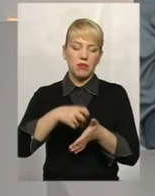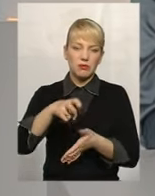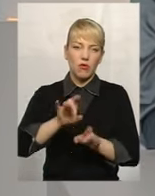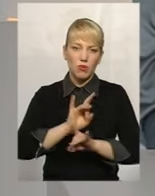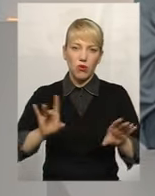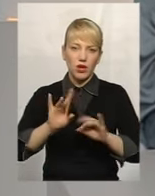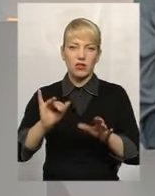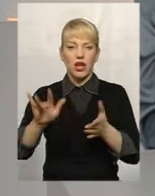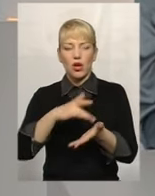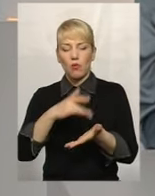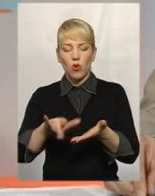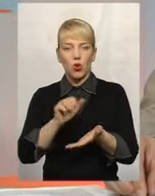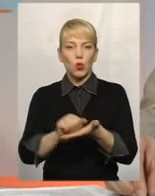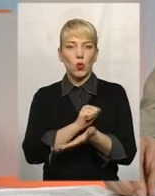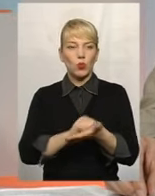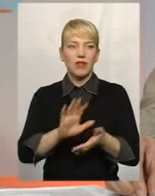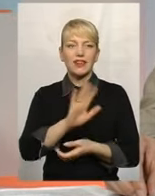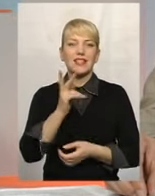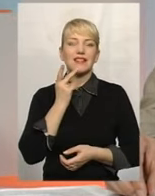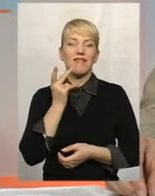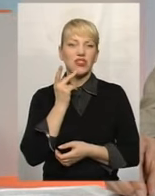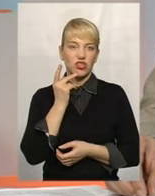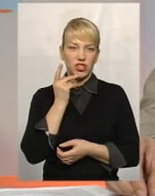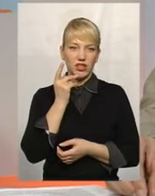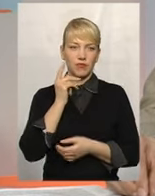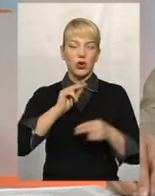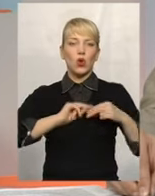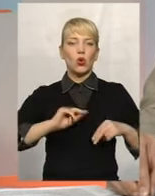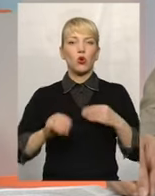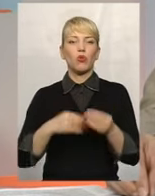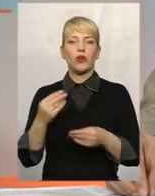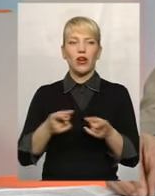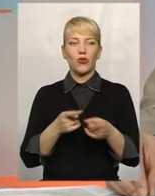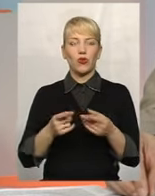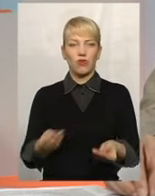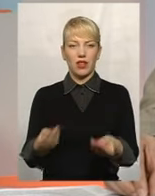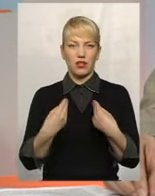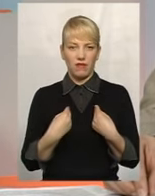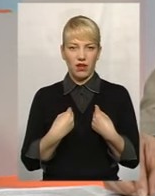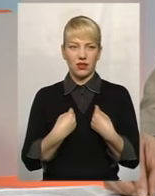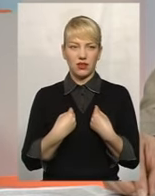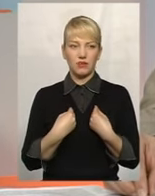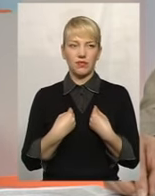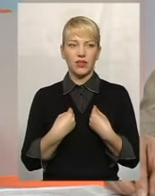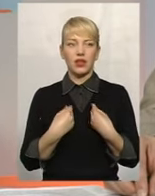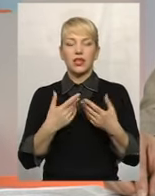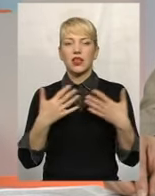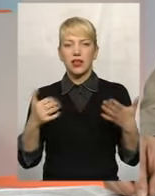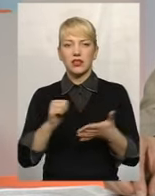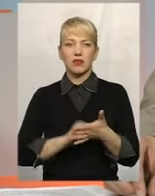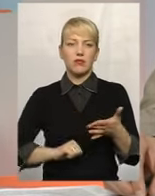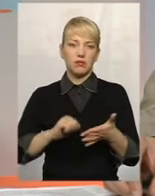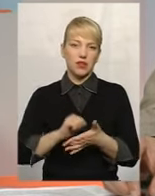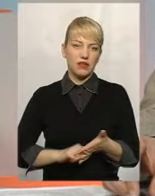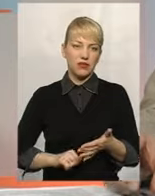бухгалтерські певні документи. Не завжди роботодавці готові їх надавати, і під різними приводами,